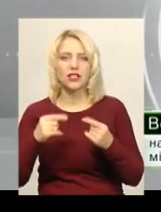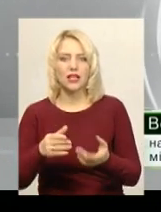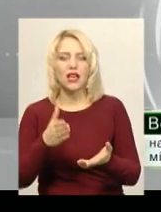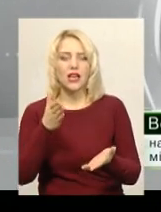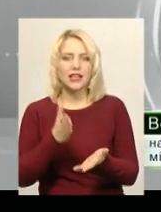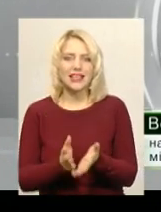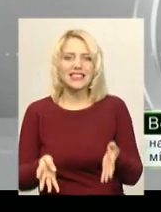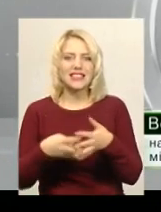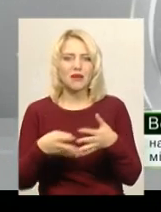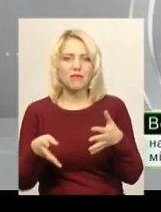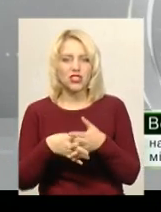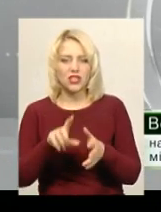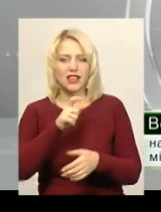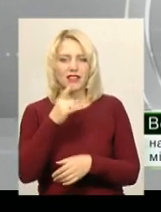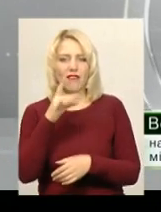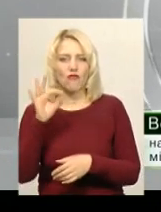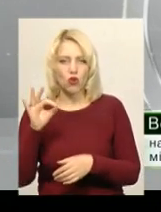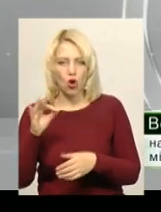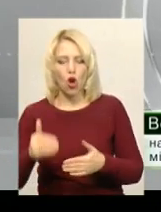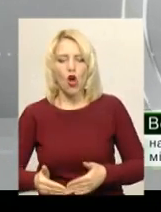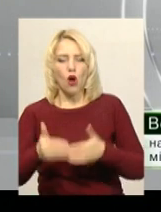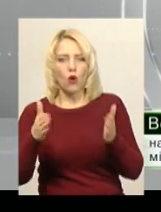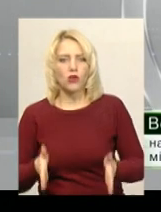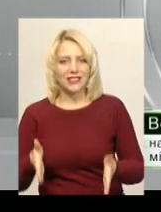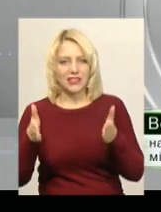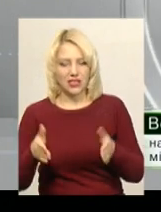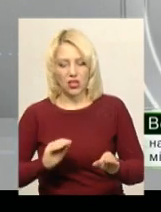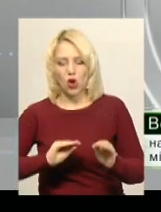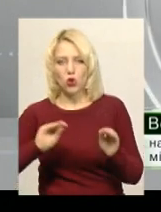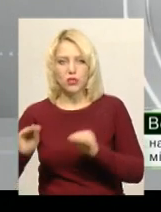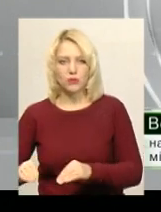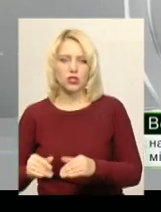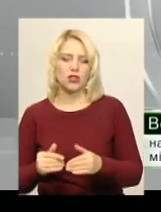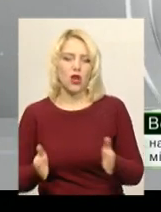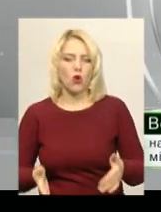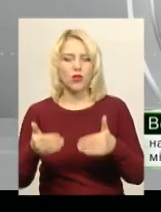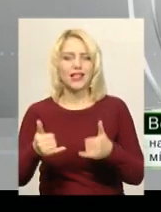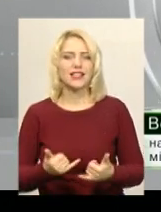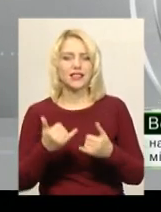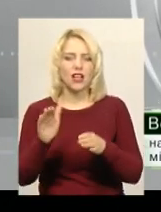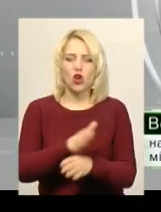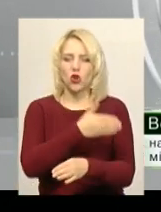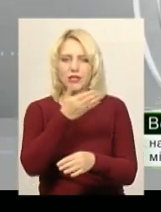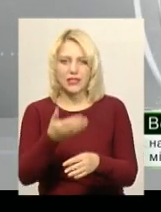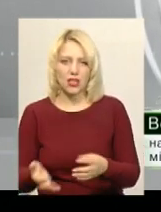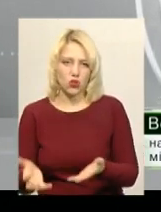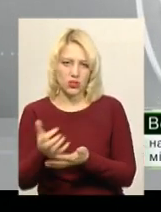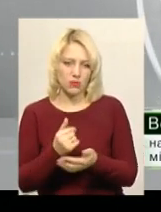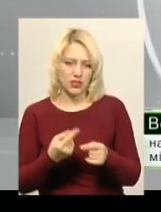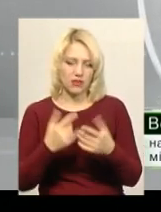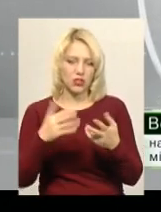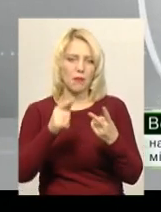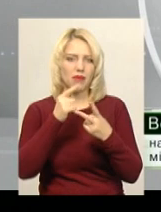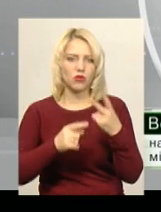змішані євроконтейнери, розміщувати контейнери для роздільного збирання. Це прийшло рівно півторим